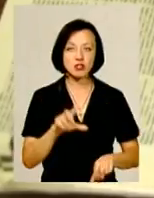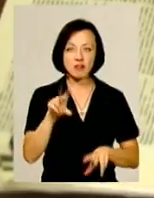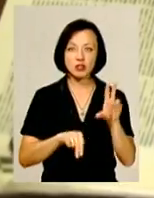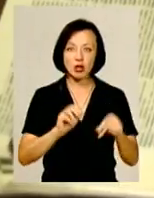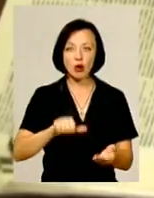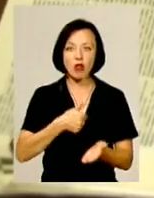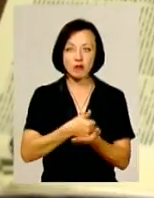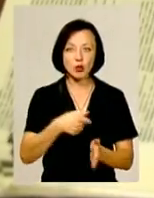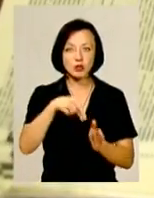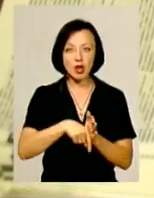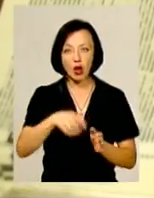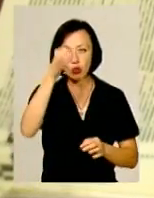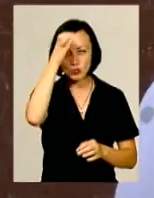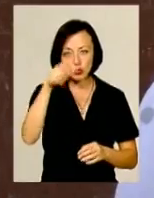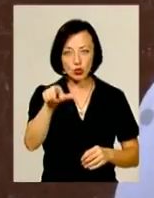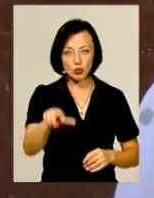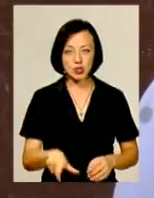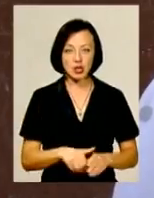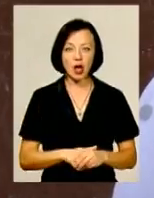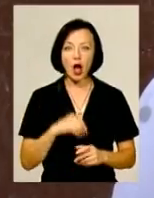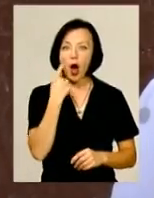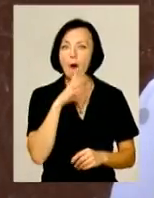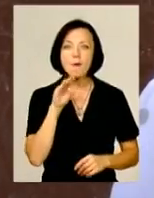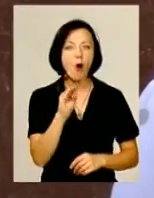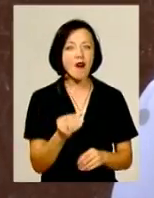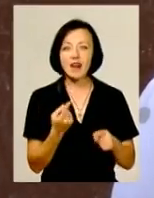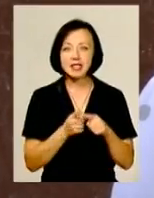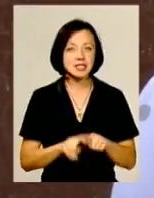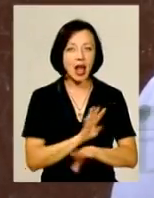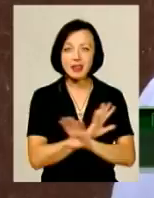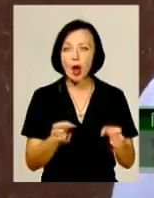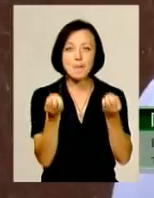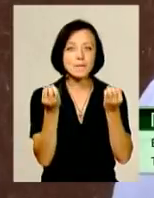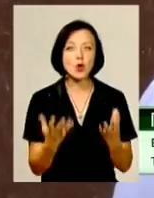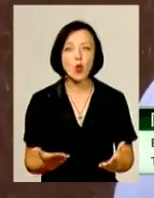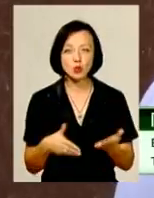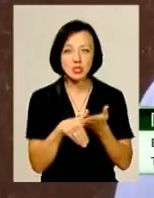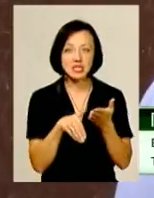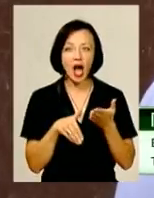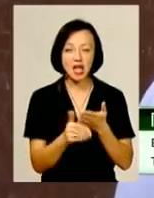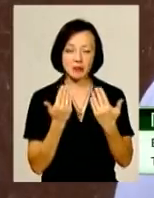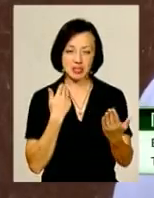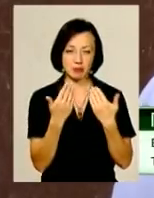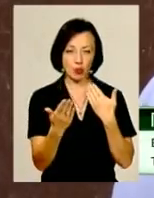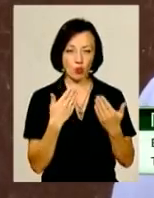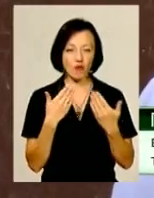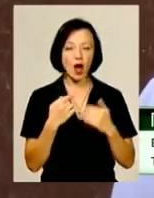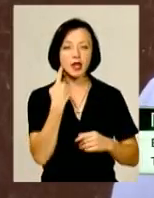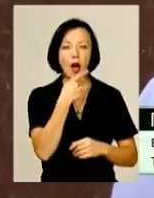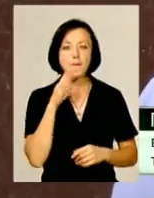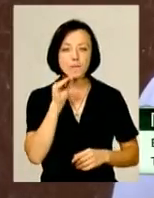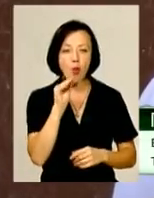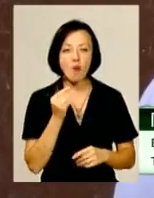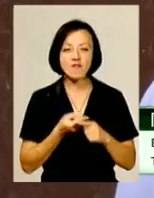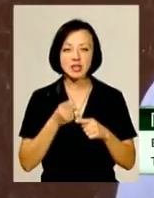ознакою освіченої людини. Мова – це не просто засіб для спілкування. Мова